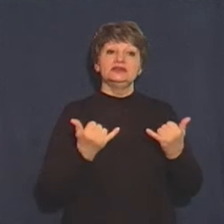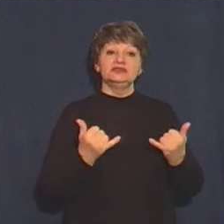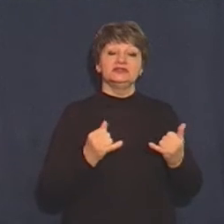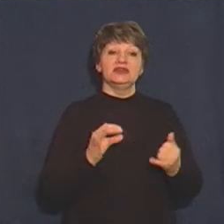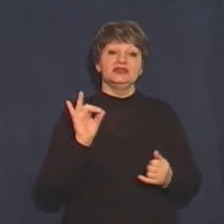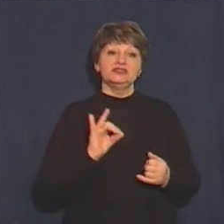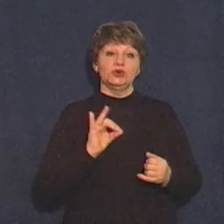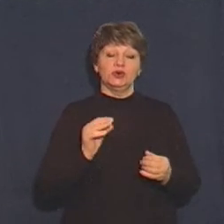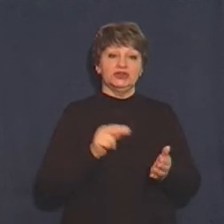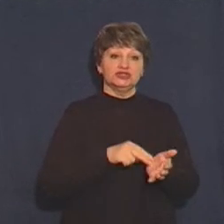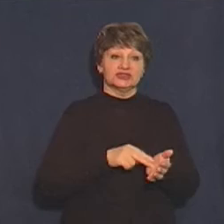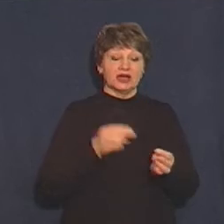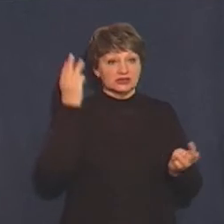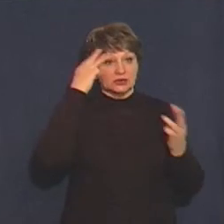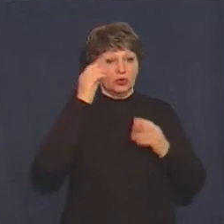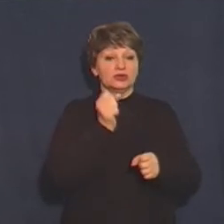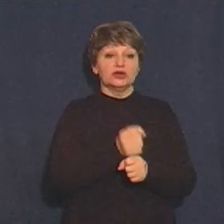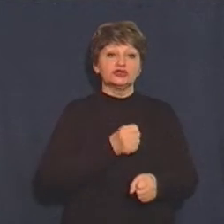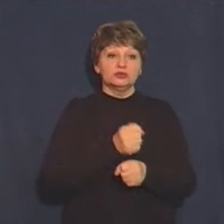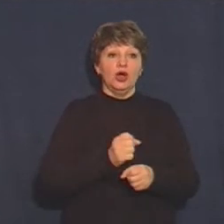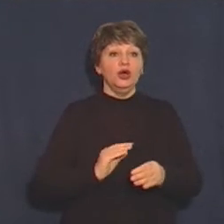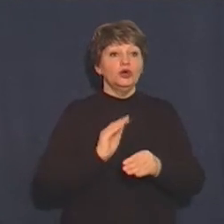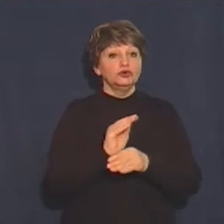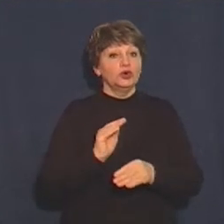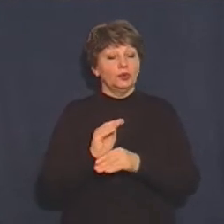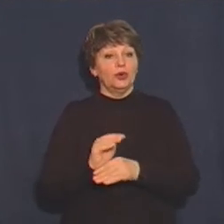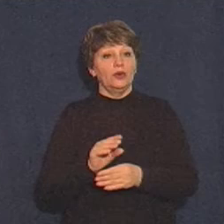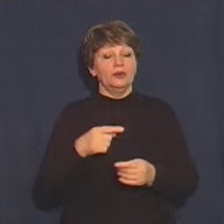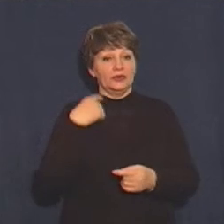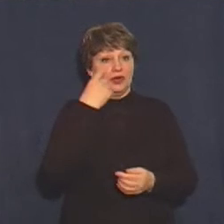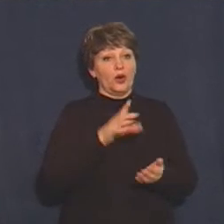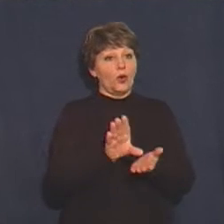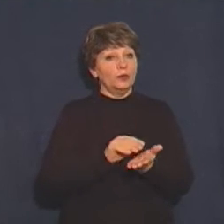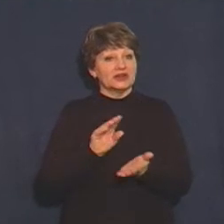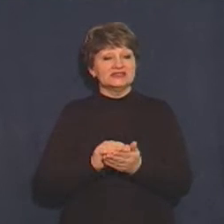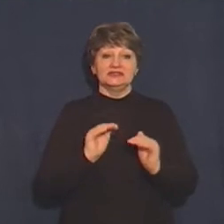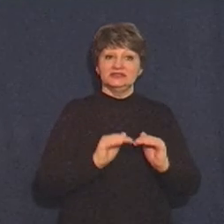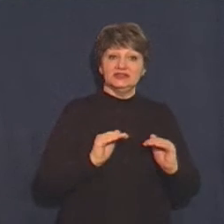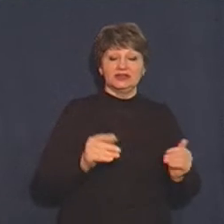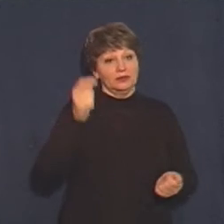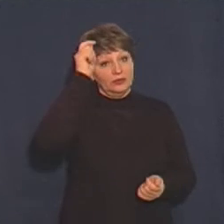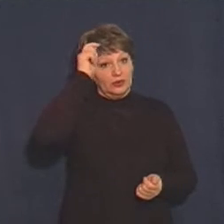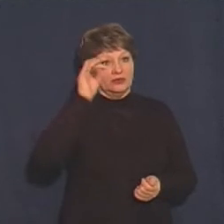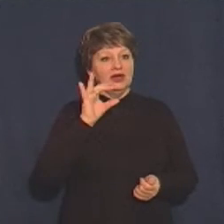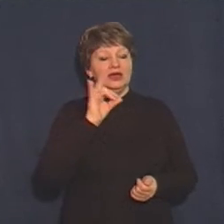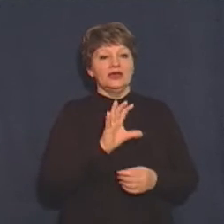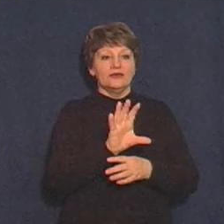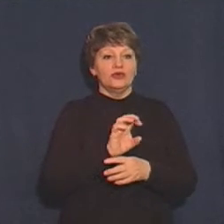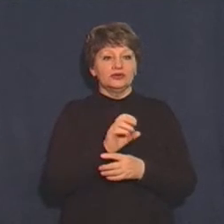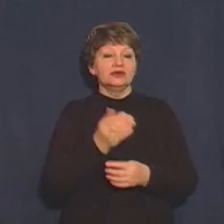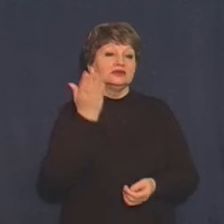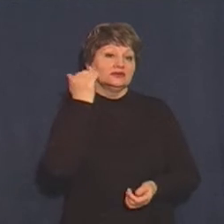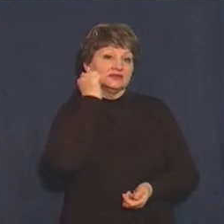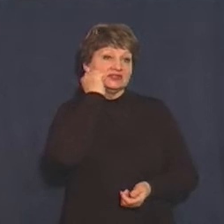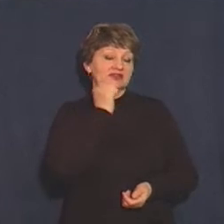черкаської моди розробляється. Доповнять її зразки чоловічого та дитячого одягу, а також світлини тих часів, розповів Сергій